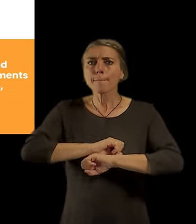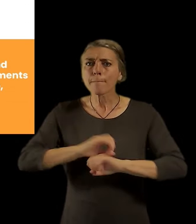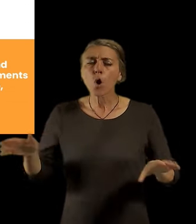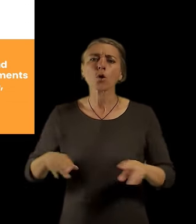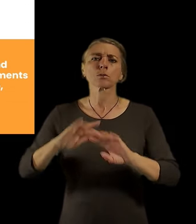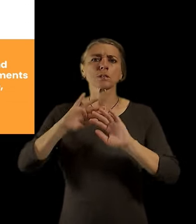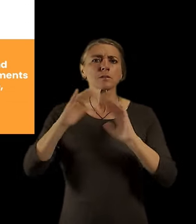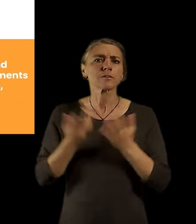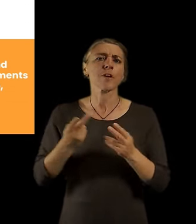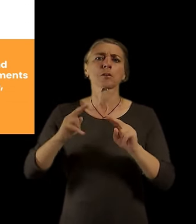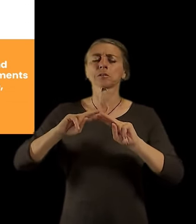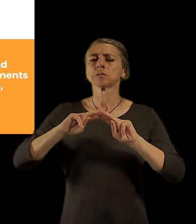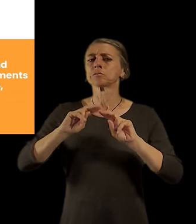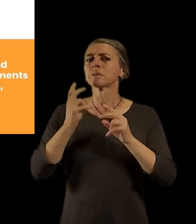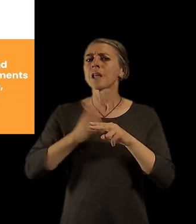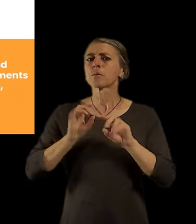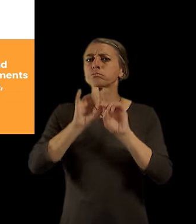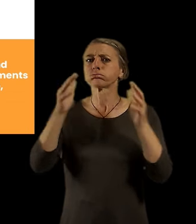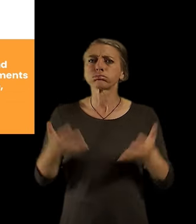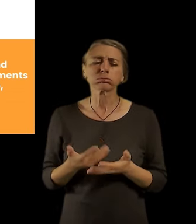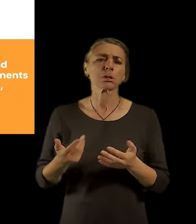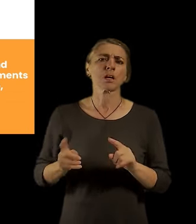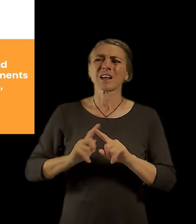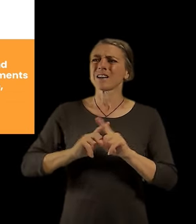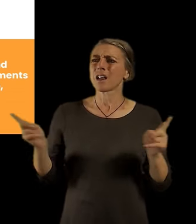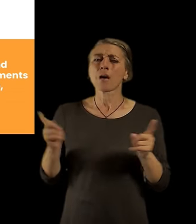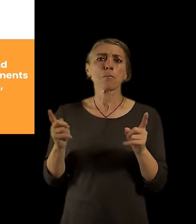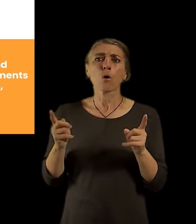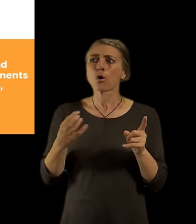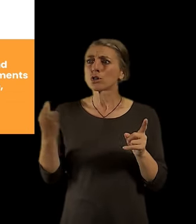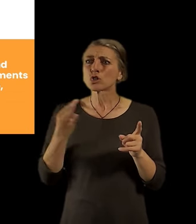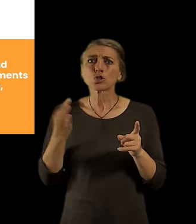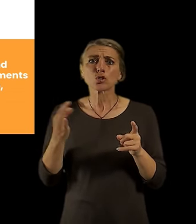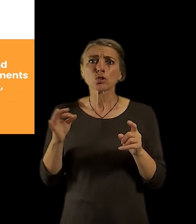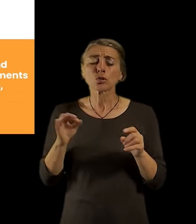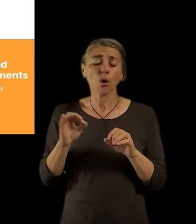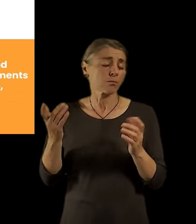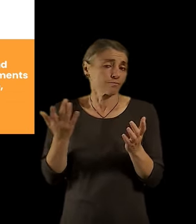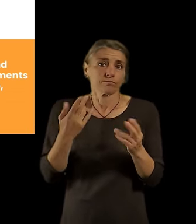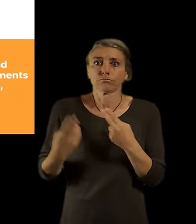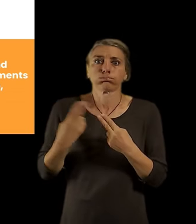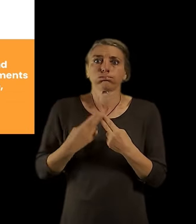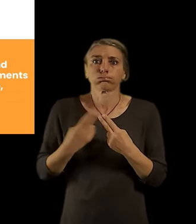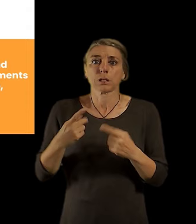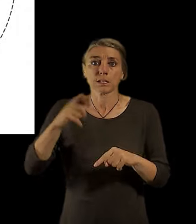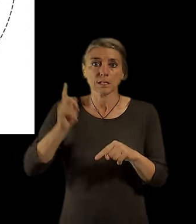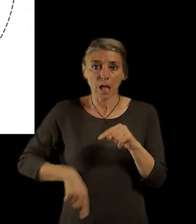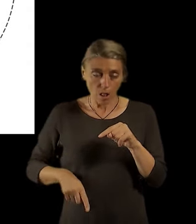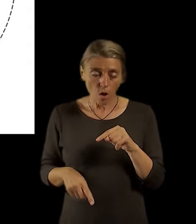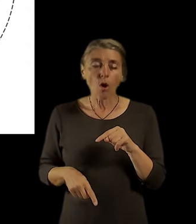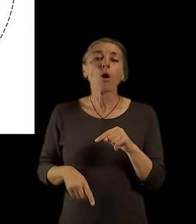města a tak dál, ale až do nějaké identity místa, lokální kultury, podpory a smart cities.